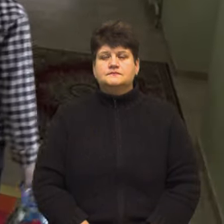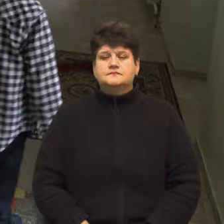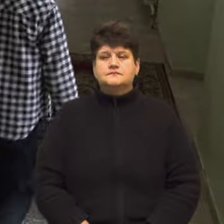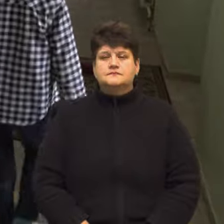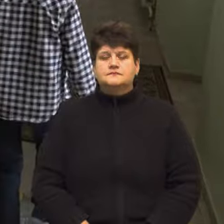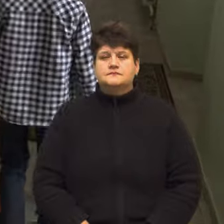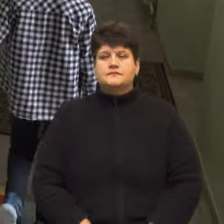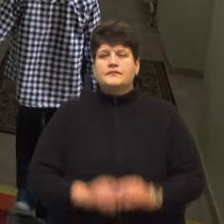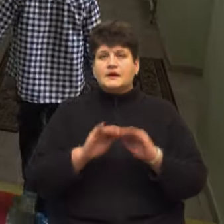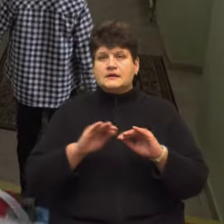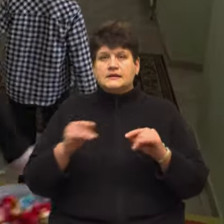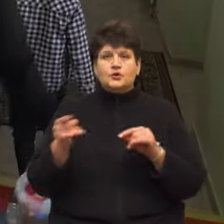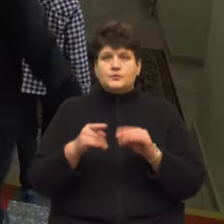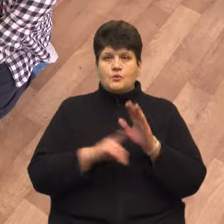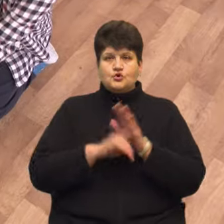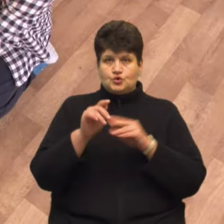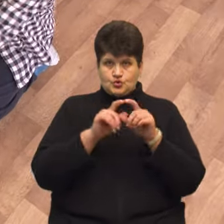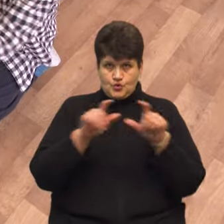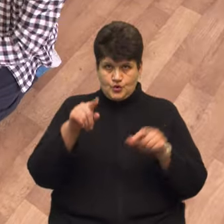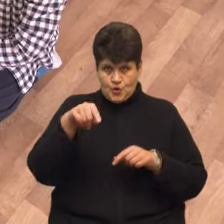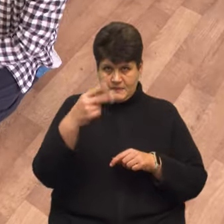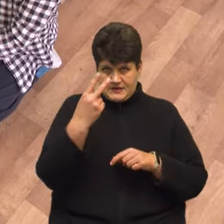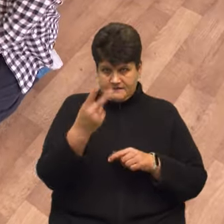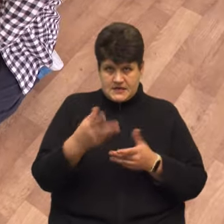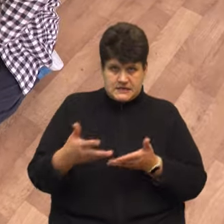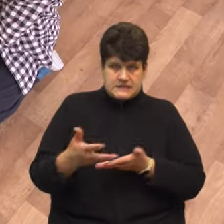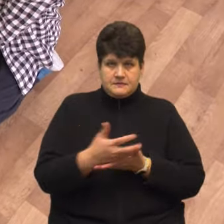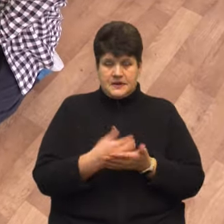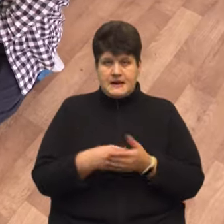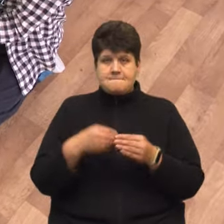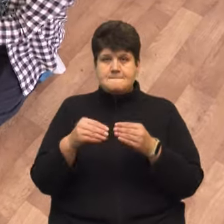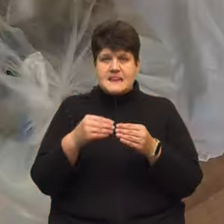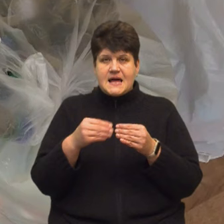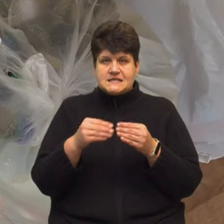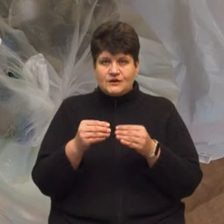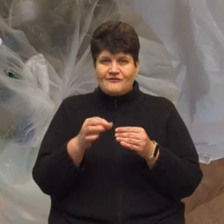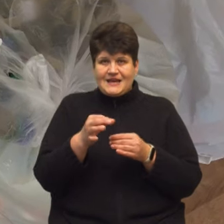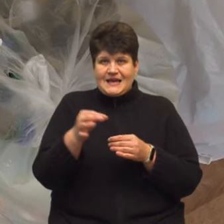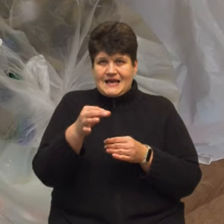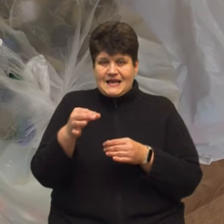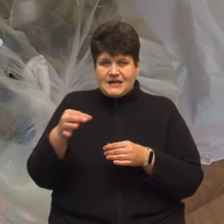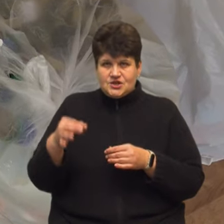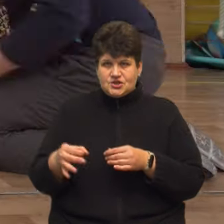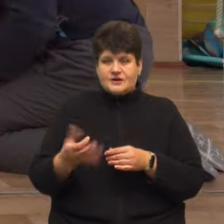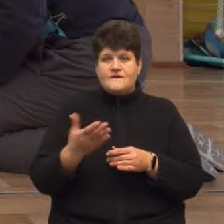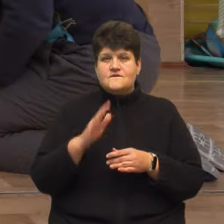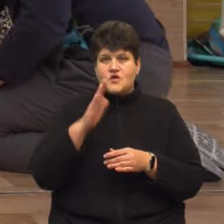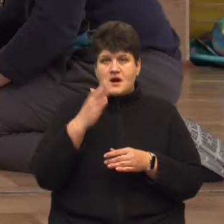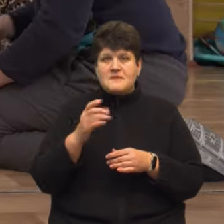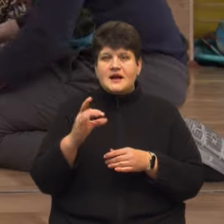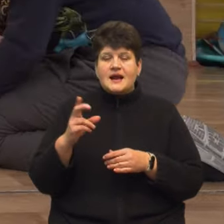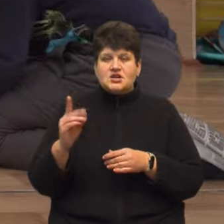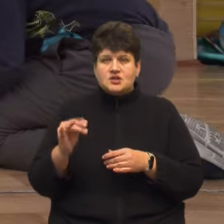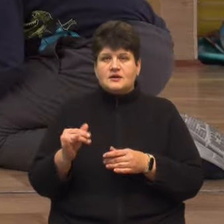Учні Тернопільської початкової школи номер два збирають пластикові кришки під час всеукраїнської акції «Ворогам кришка». Це роблять, щоб